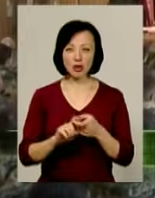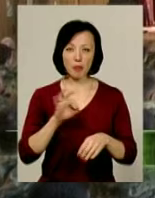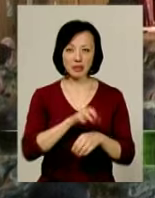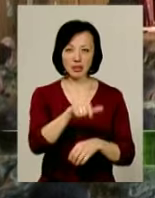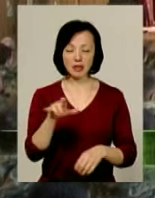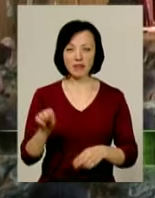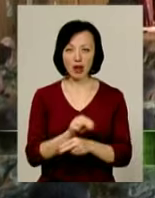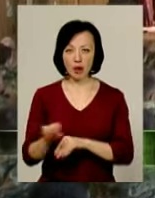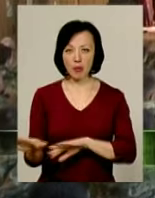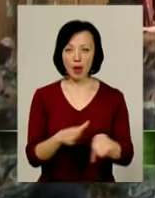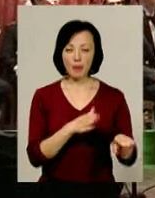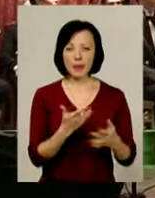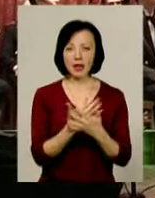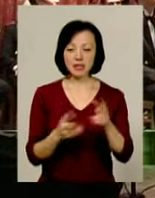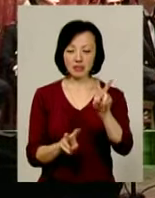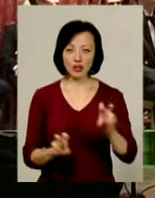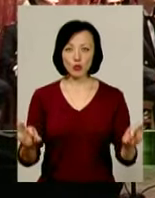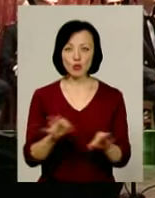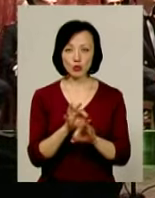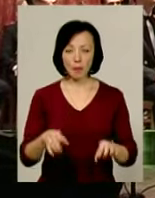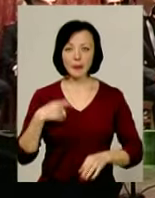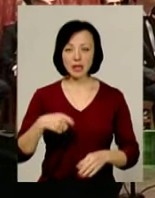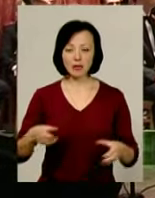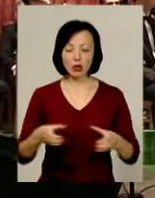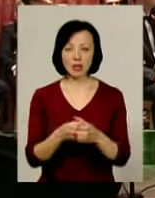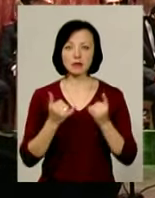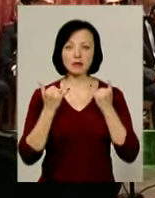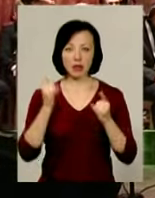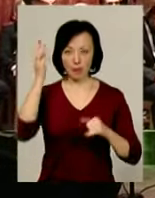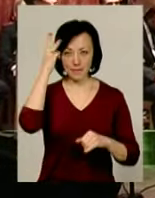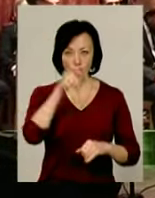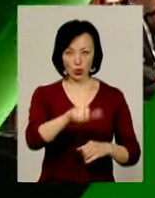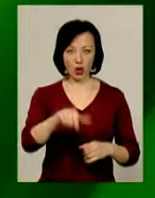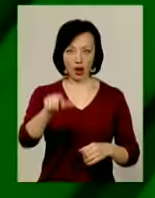Блюз, джаз та класика. Національний президентський оркестр зіграв для подолян.